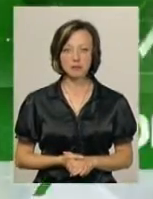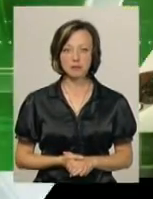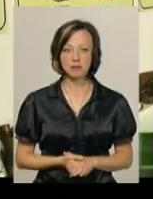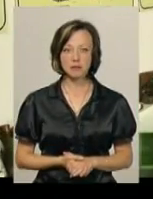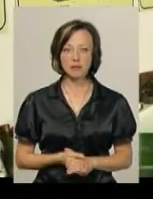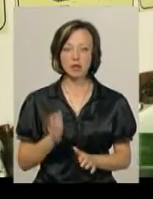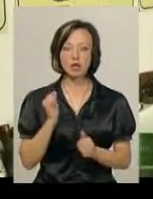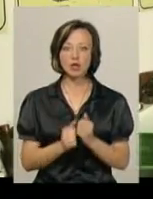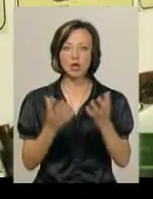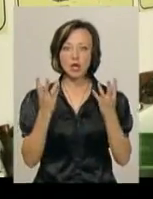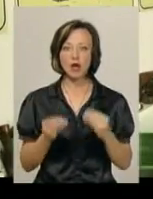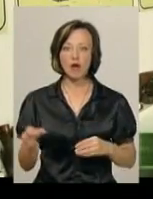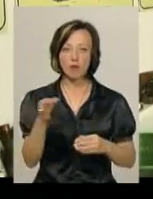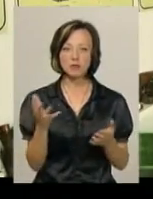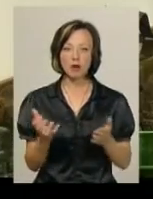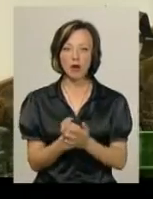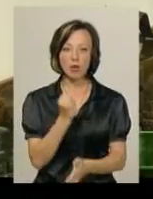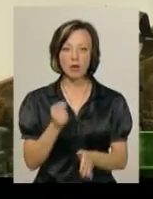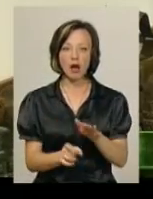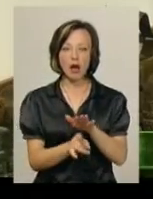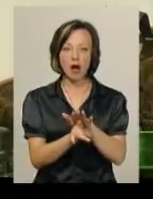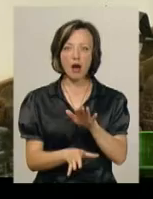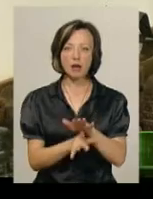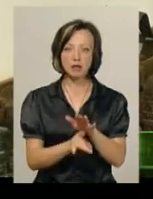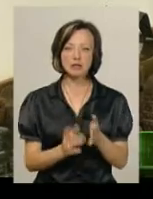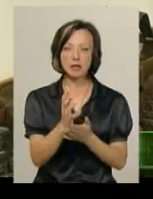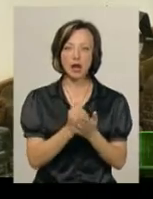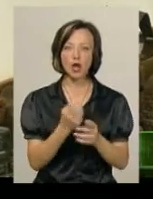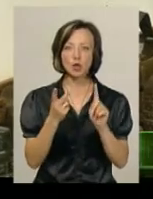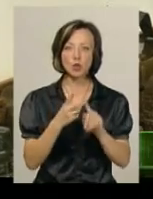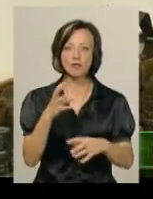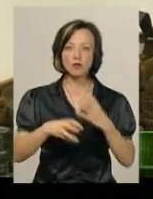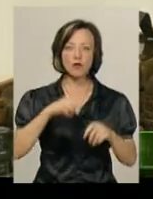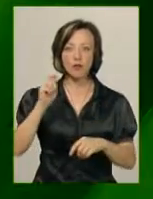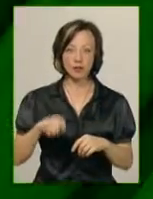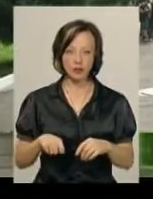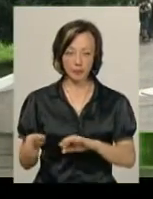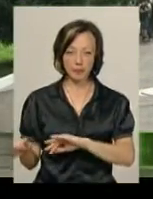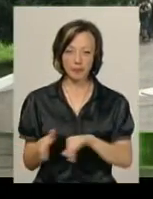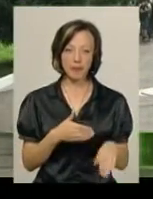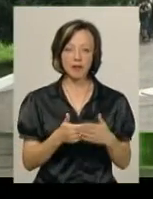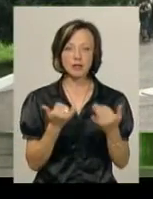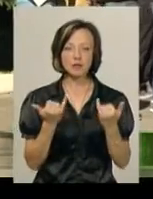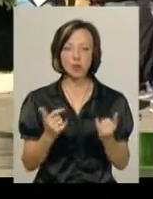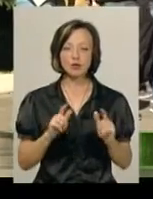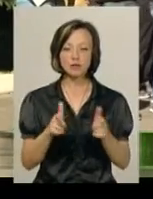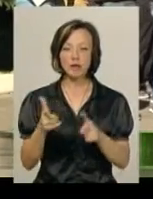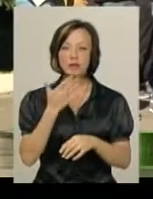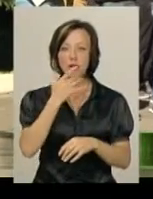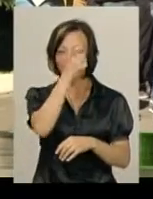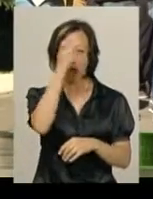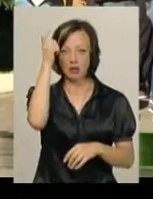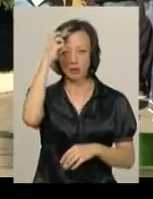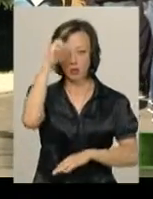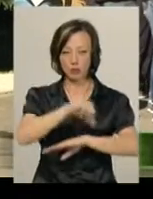Щодня в області знаходять артснаряди часів Другої світової війни. Як і де їх знешкоджують? Від сьогодні абітурієнтів Національної